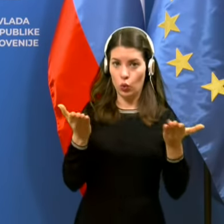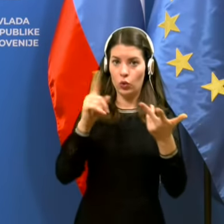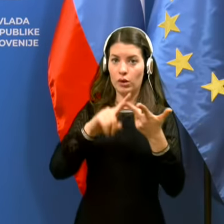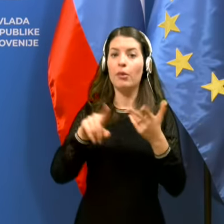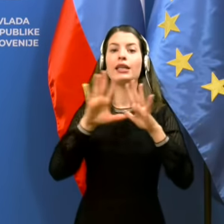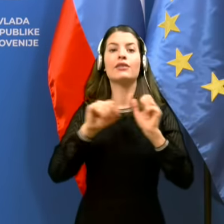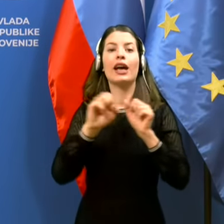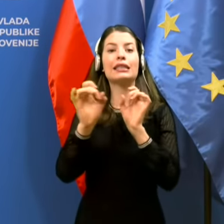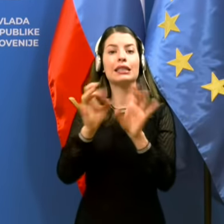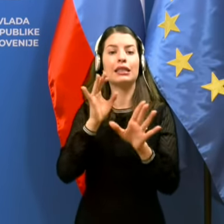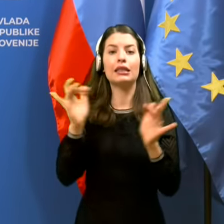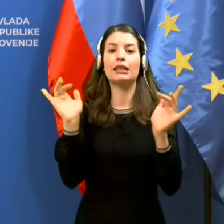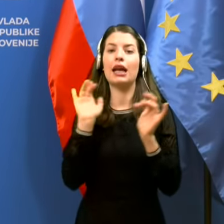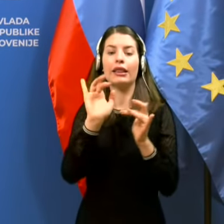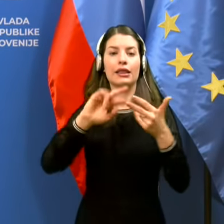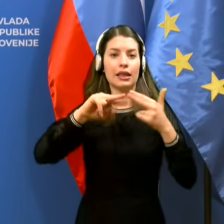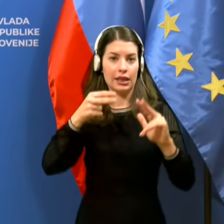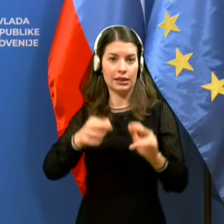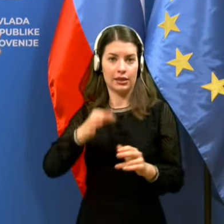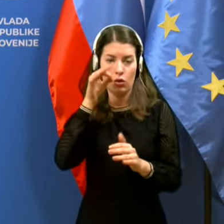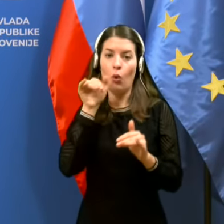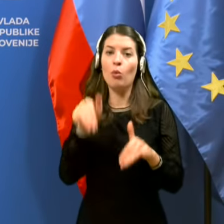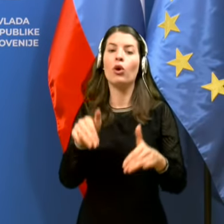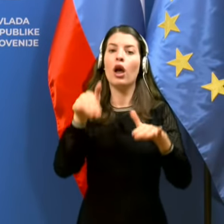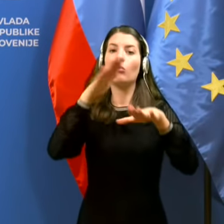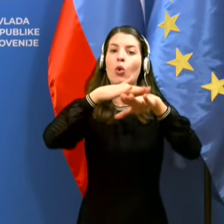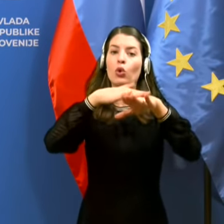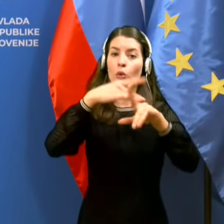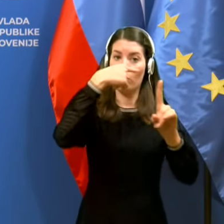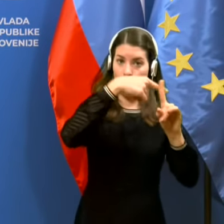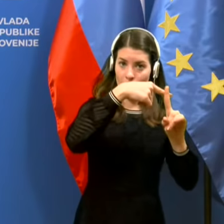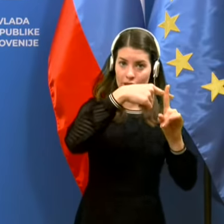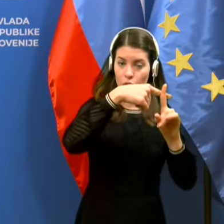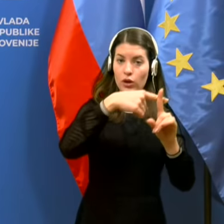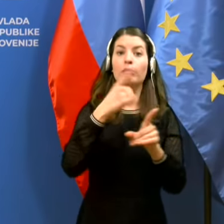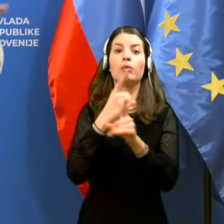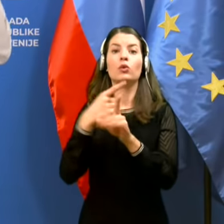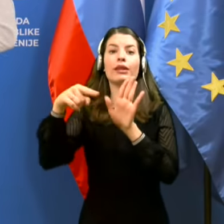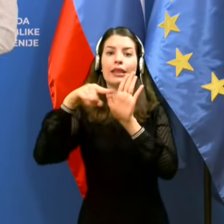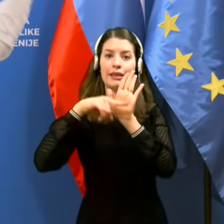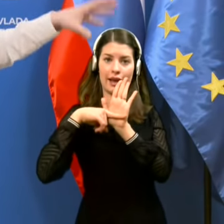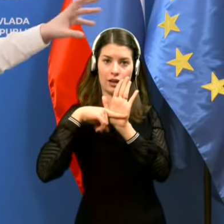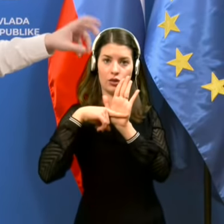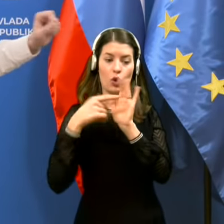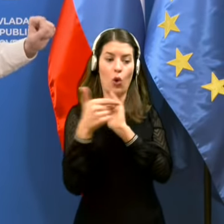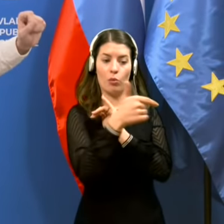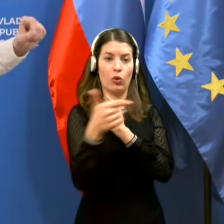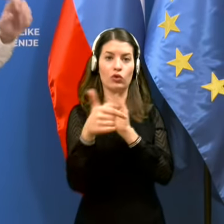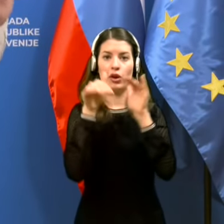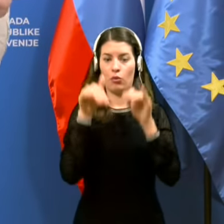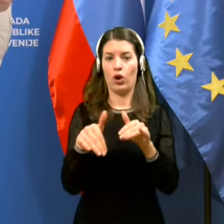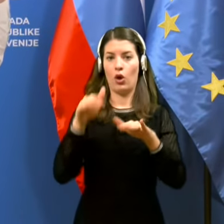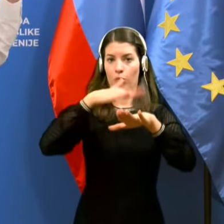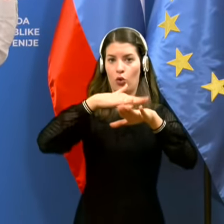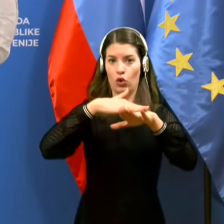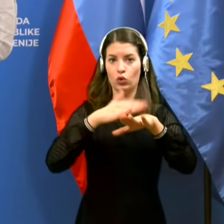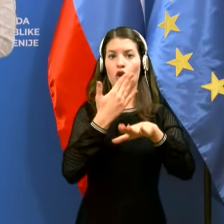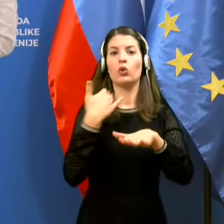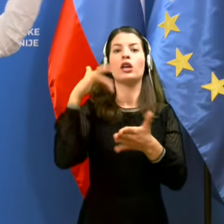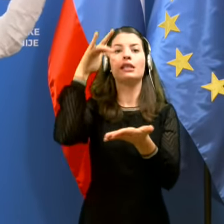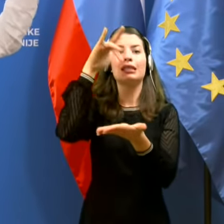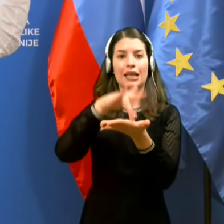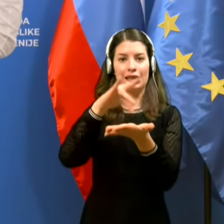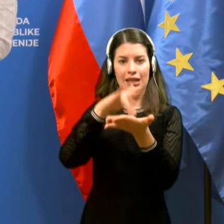antigenskih testov morajo poročati pozitivne in negativne rezultate testiranja v CRPP, v centralni